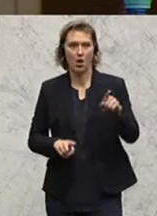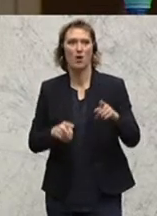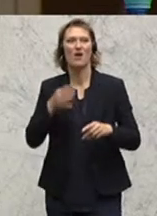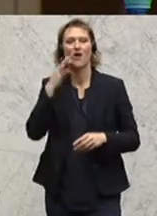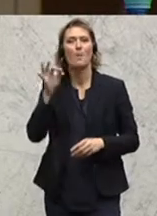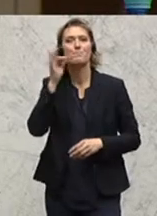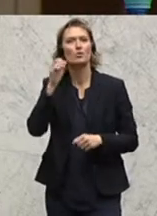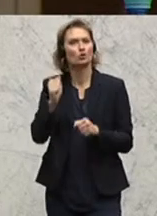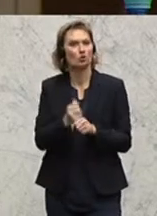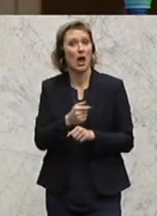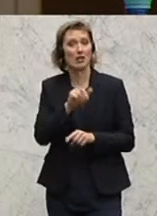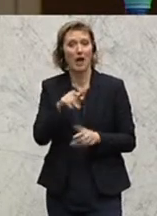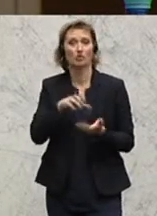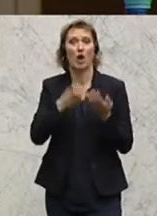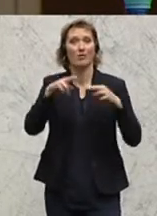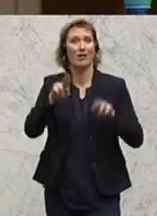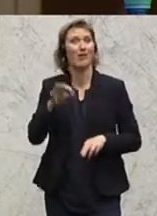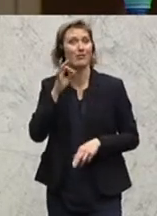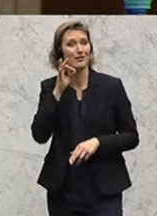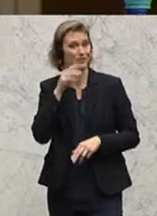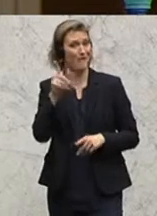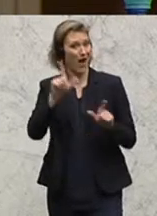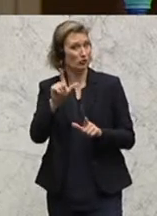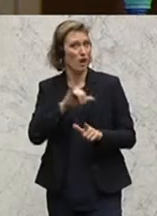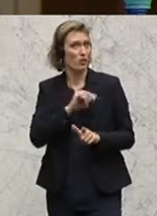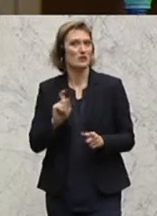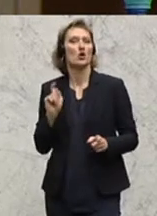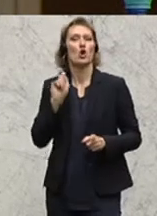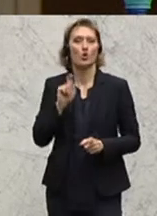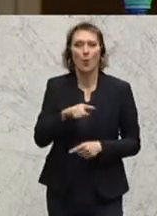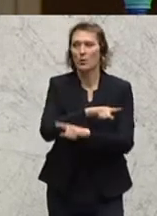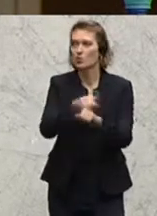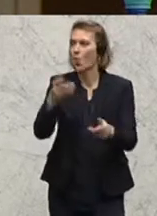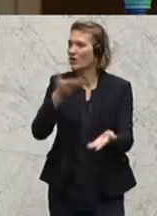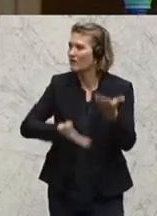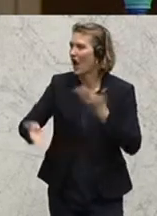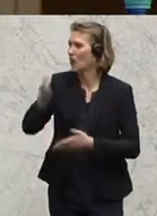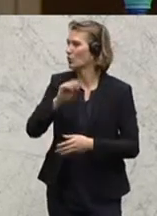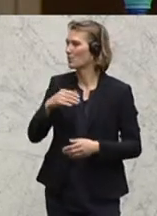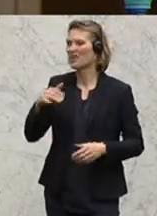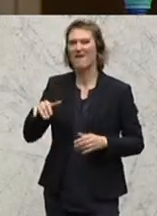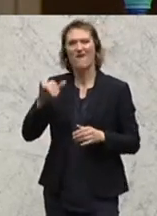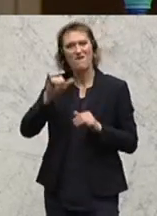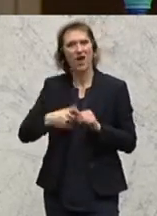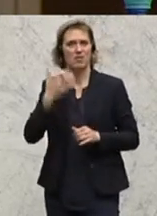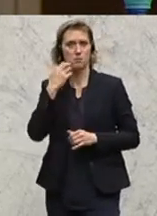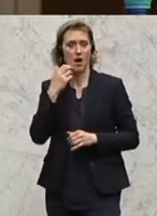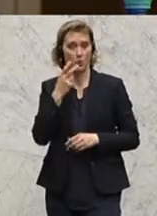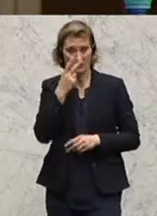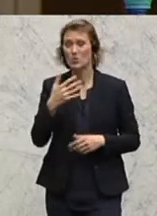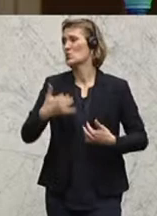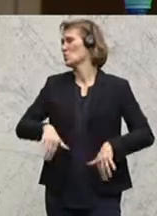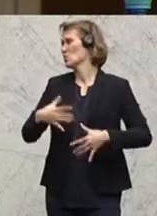Stadträtin eine sehr spannende Veranstaltung durchgeführt hat, gemeinsam mit den Weinbauerinnen und Weinbauern darüber diskutiert. Jawohl, die sehen auch das Problem.